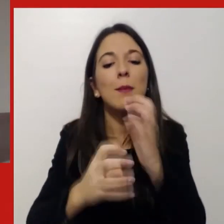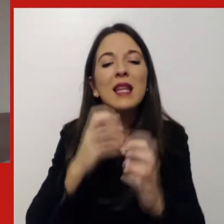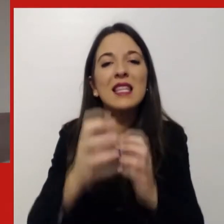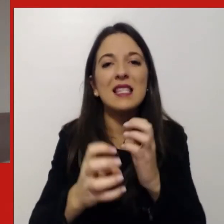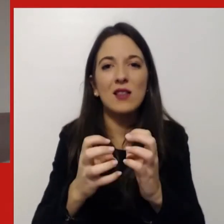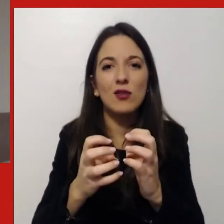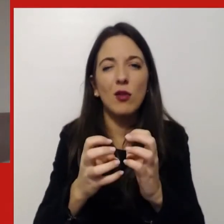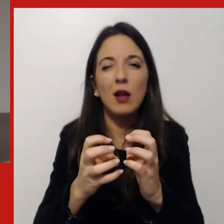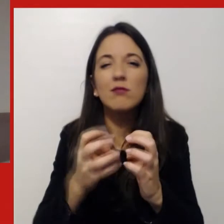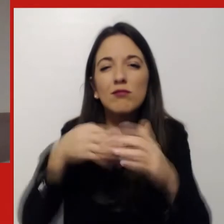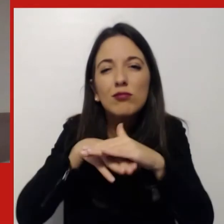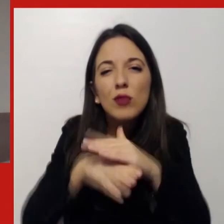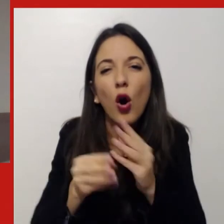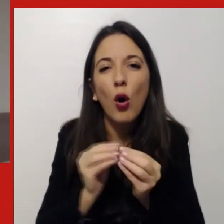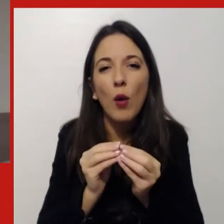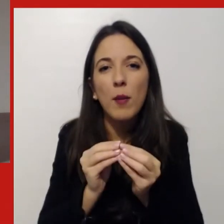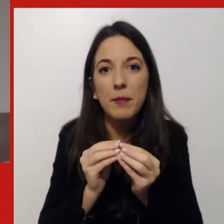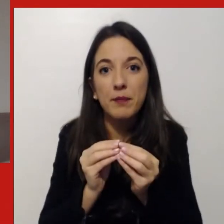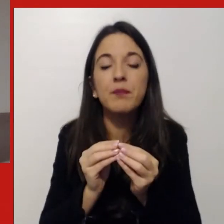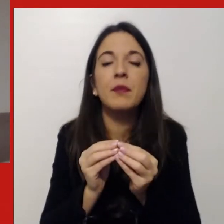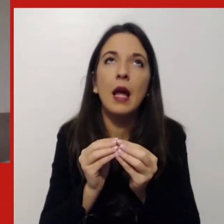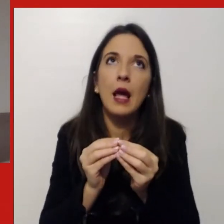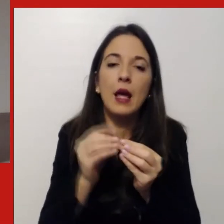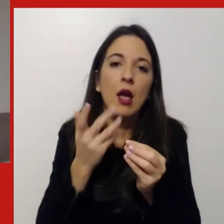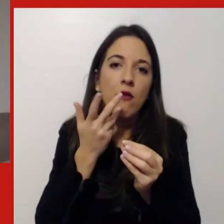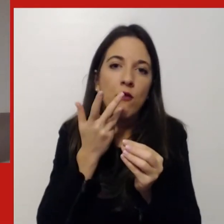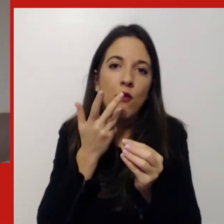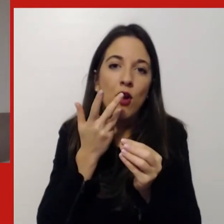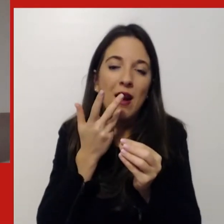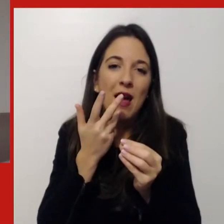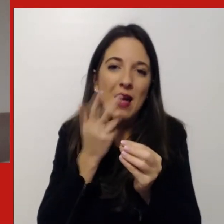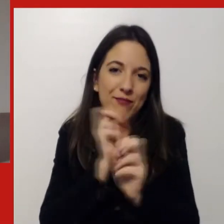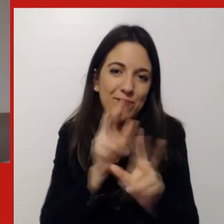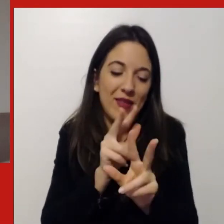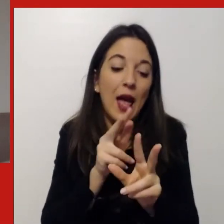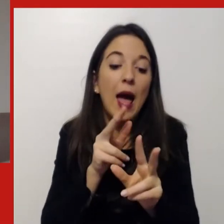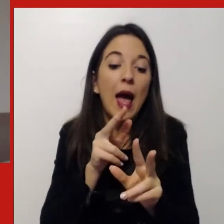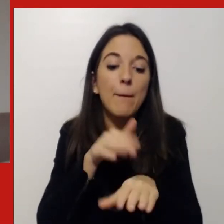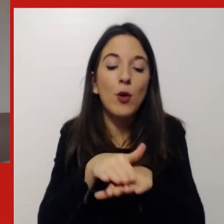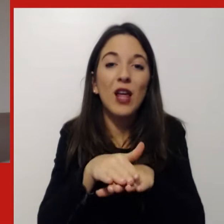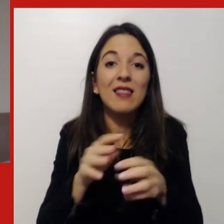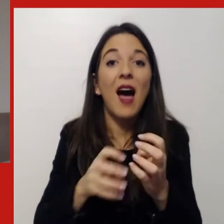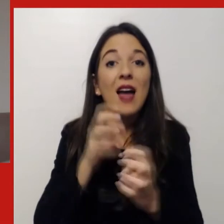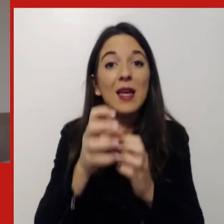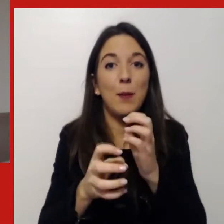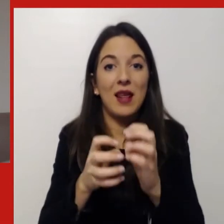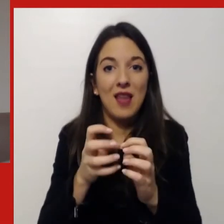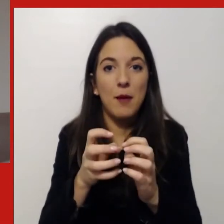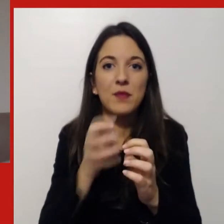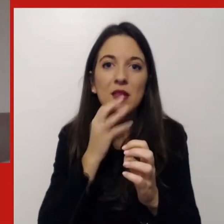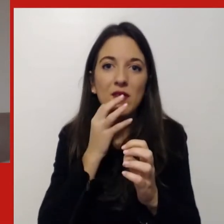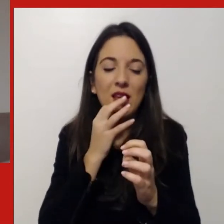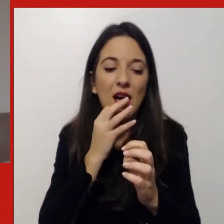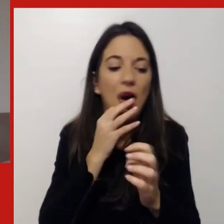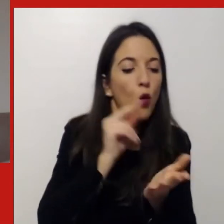vorrei solo stressare che il lavoro in modalità ibrida inteso appunto come mix tra